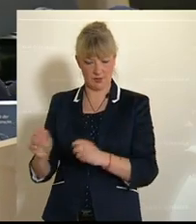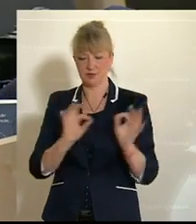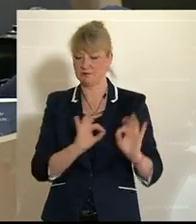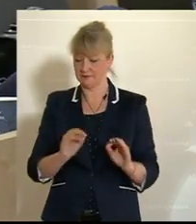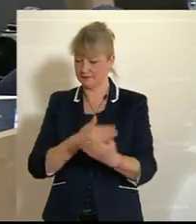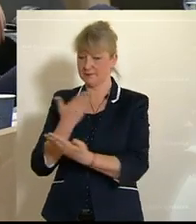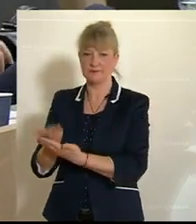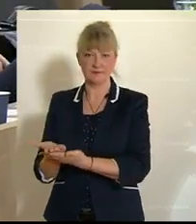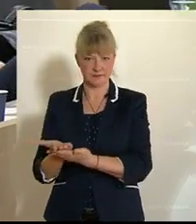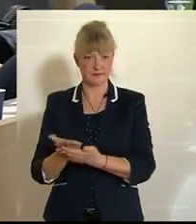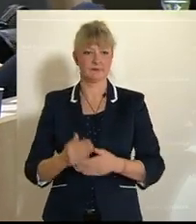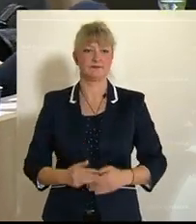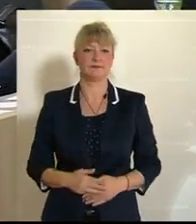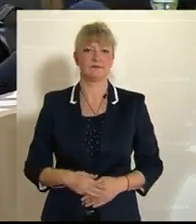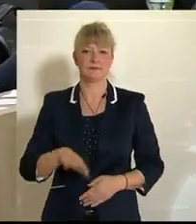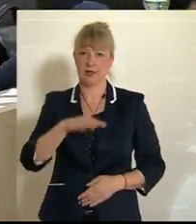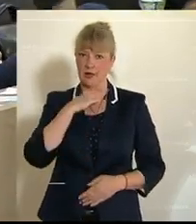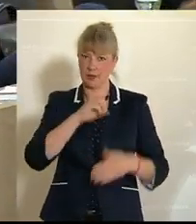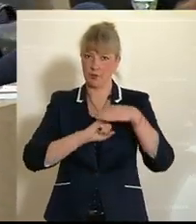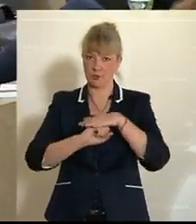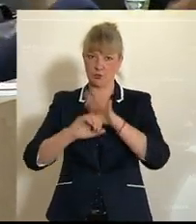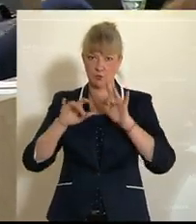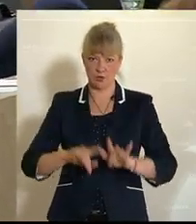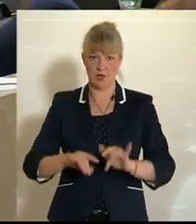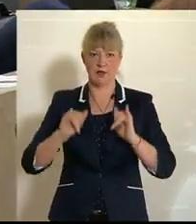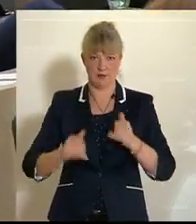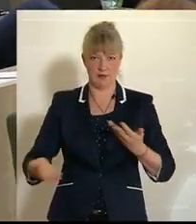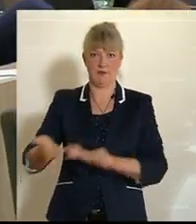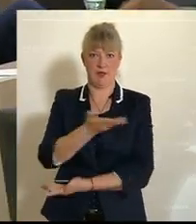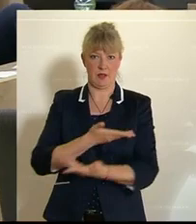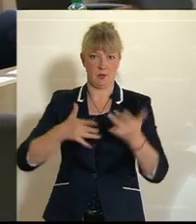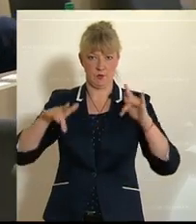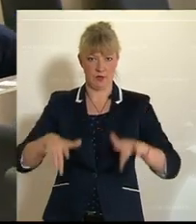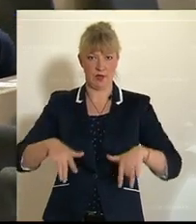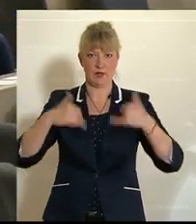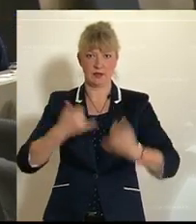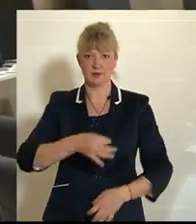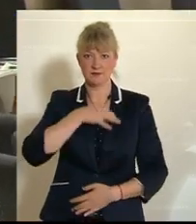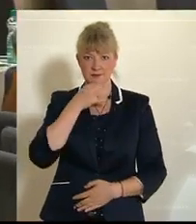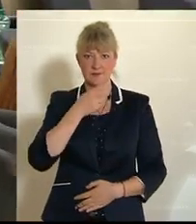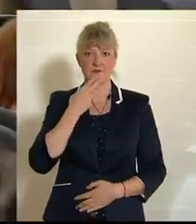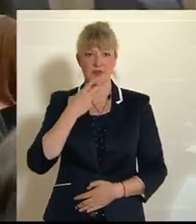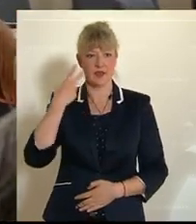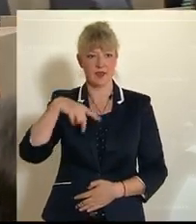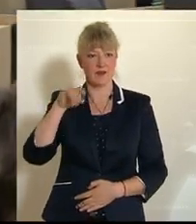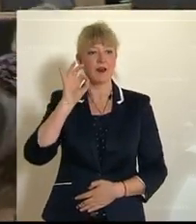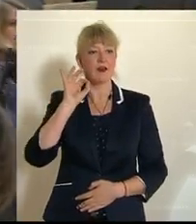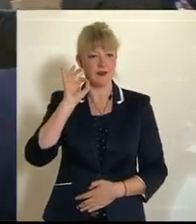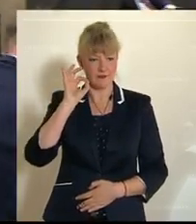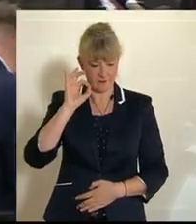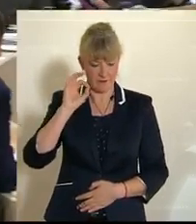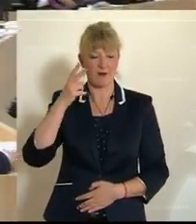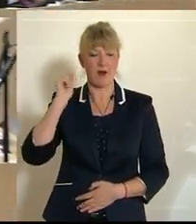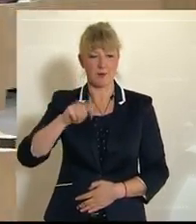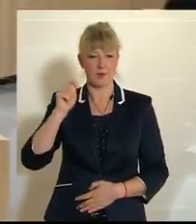Und Gabriela Schwarz von der ÖVP ist die nächste Gesundheitssprecherin, die sich zu Wort meldet in dieser Budgetdebatte zum Thema